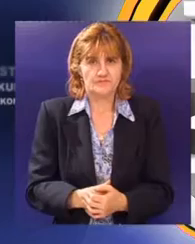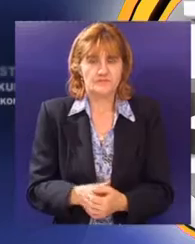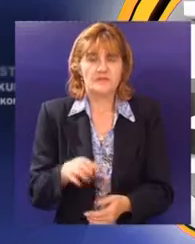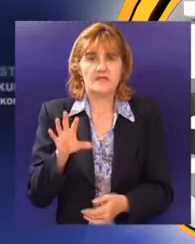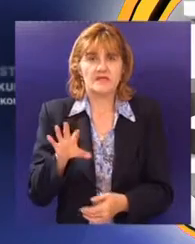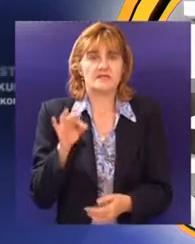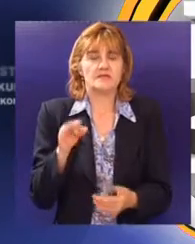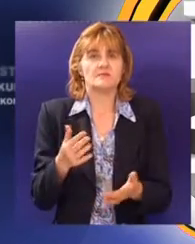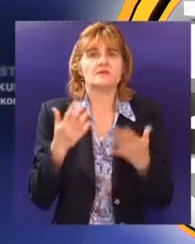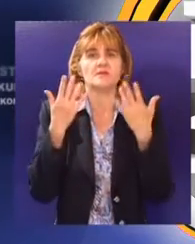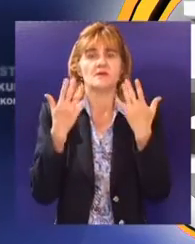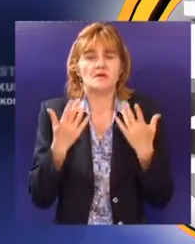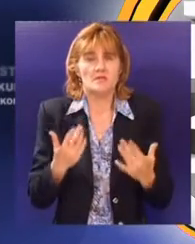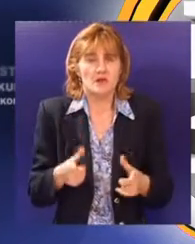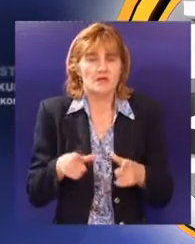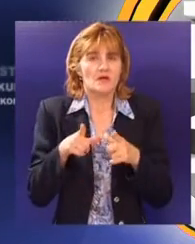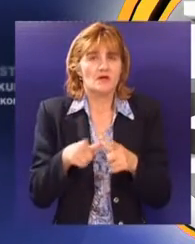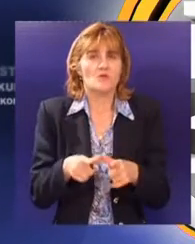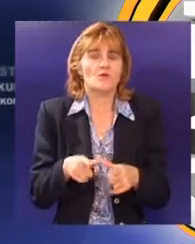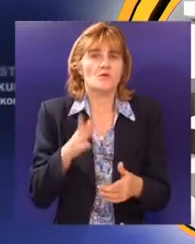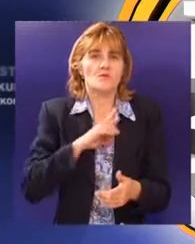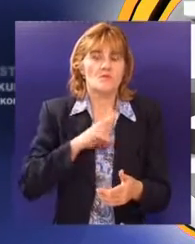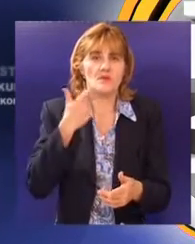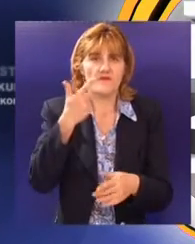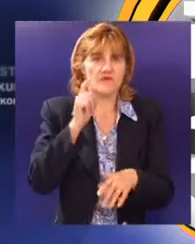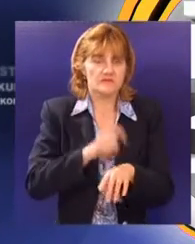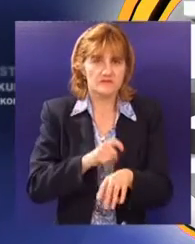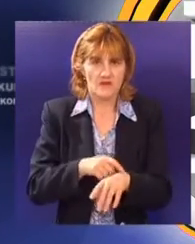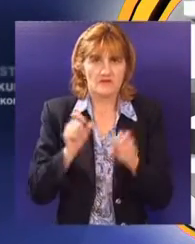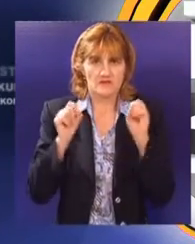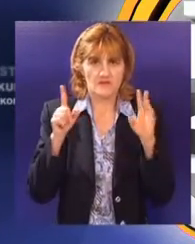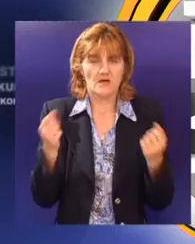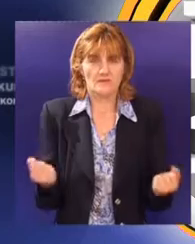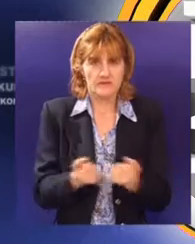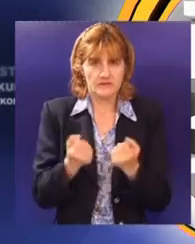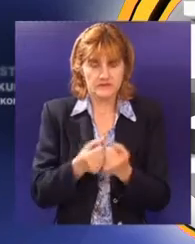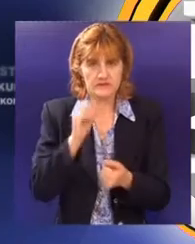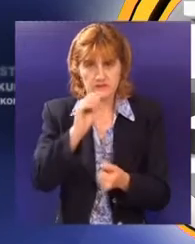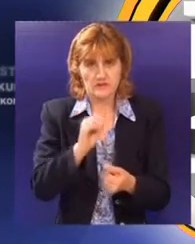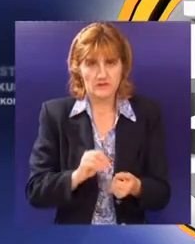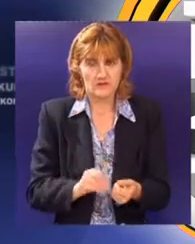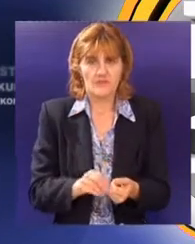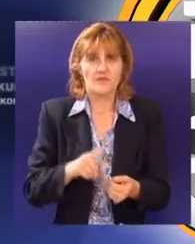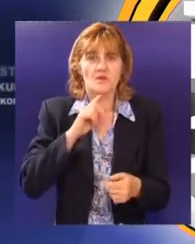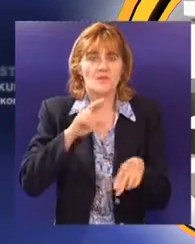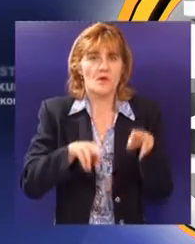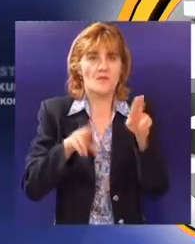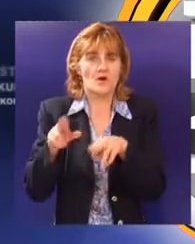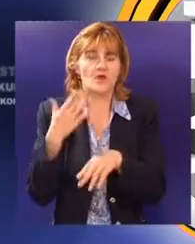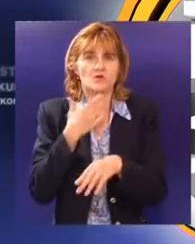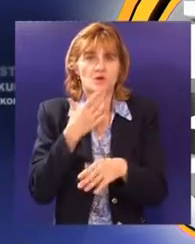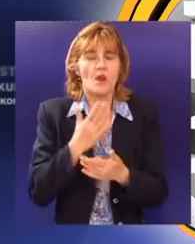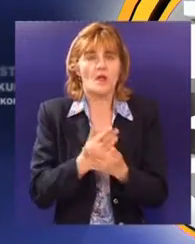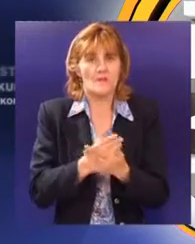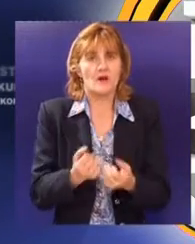Ispiti iz matematike za koje su budući srednje školci imali dva sata sastojao se od sedamne zadataka. Dok su za neke od učenika osnovne škole Ivan Goran Kovačić